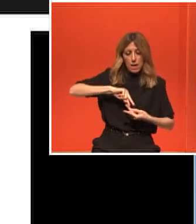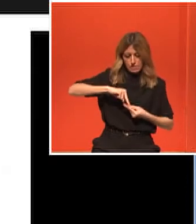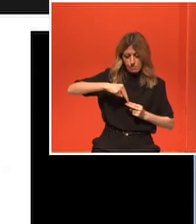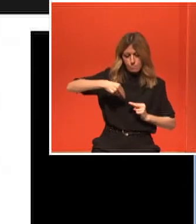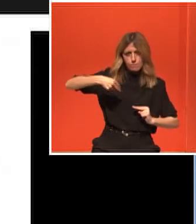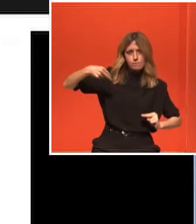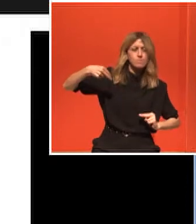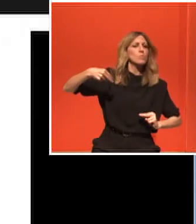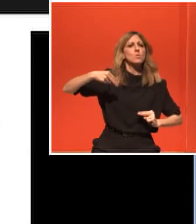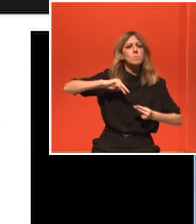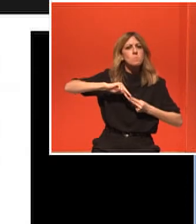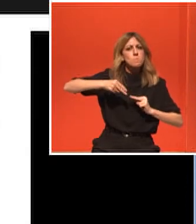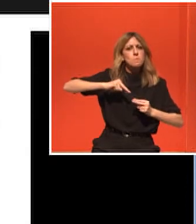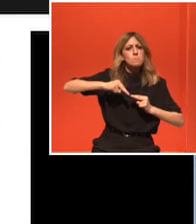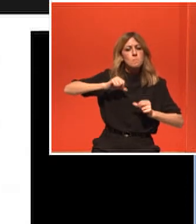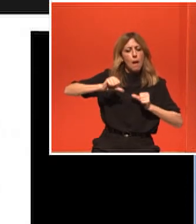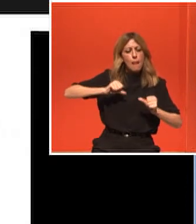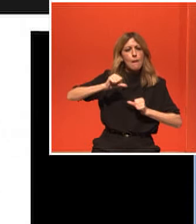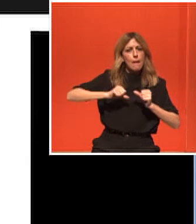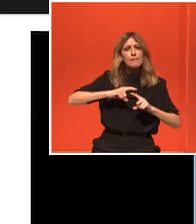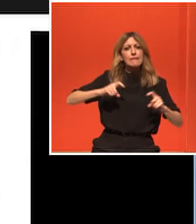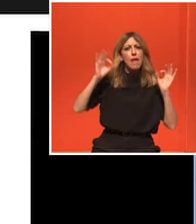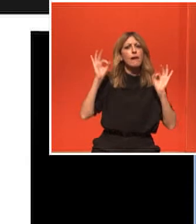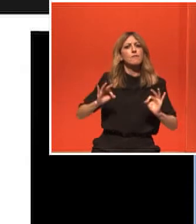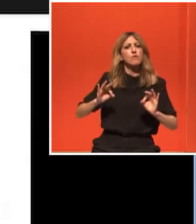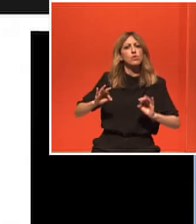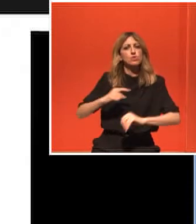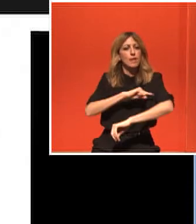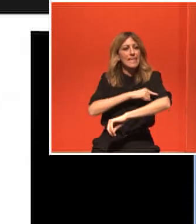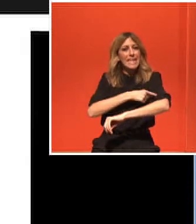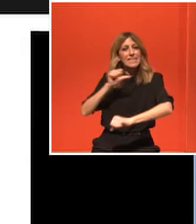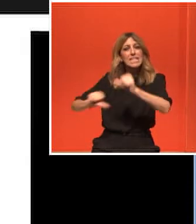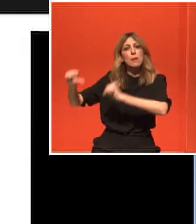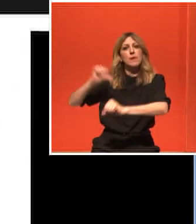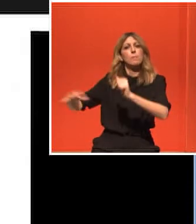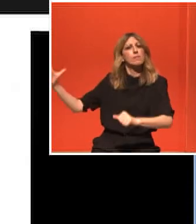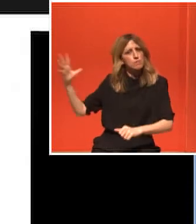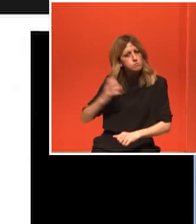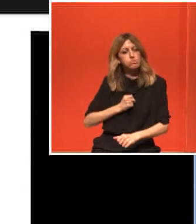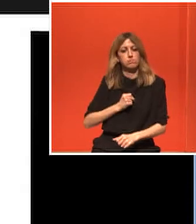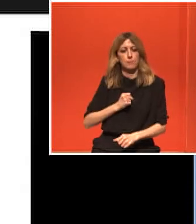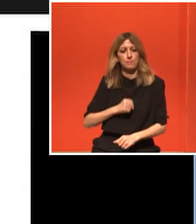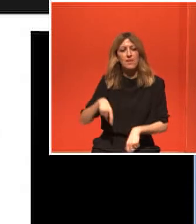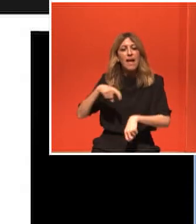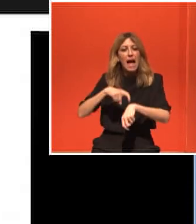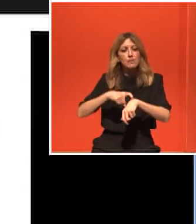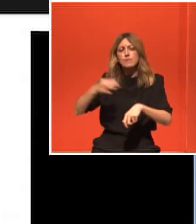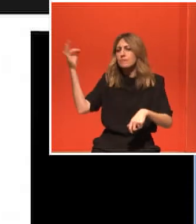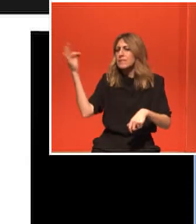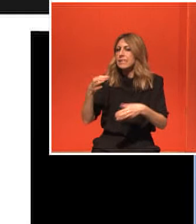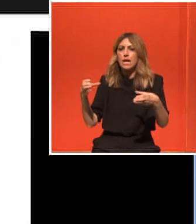παραδείγμα ως χάρη εδώ ο Τάσος Οφιλίππου, αναπληρωτής καθηγητής στη φυσιολογία, ο οποίος με μια υπέροχη ομάδα νέων παιδιών,